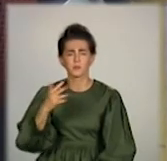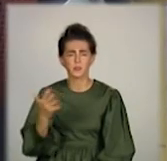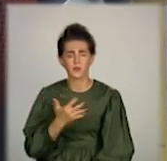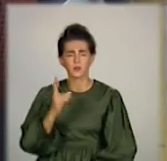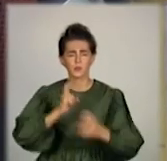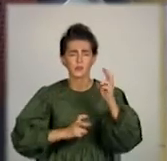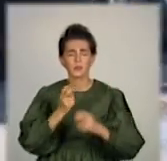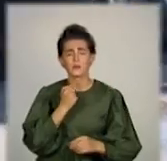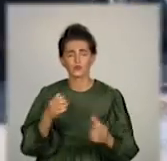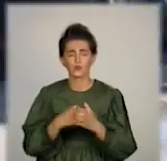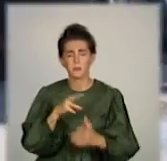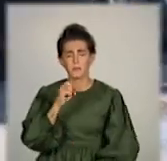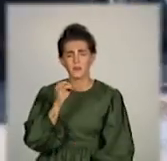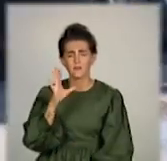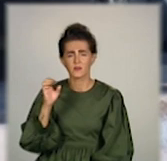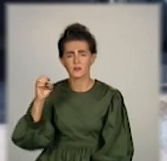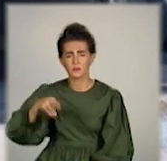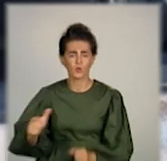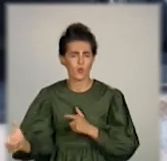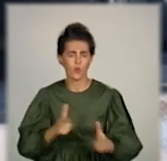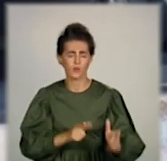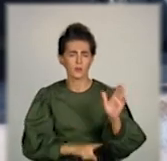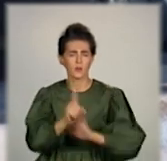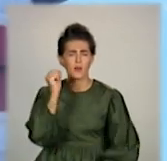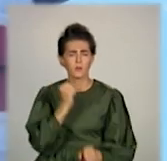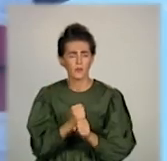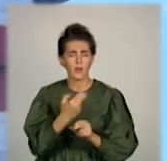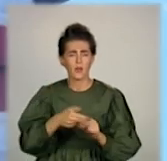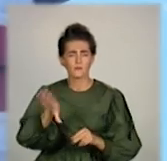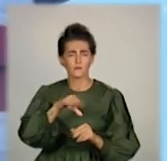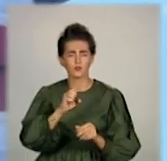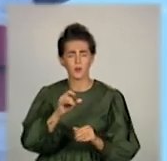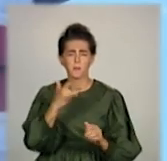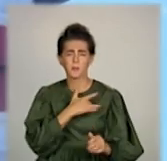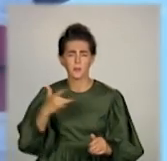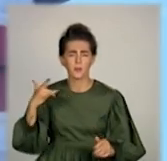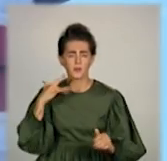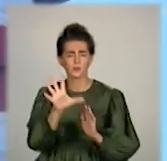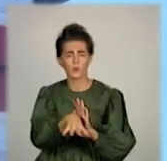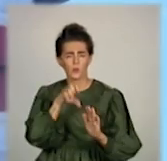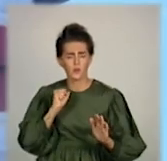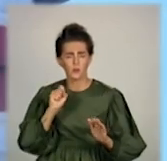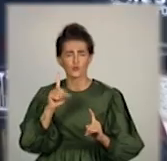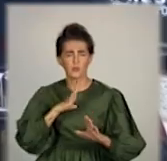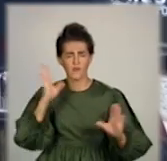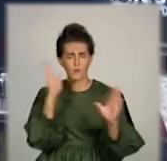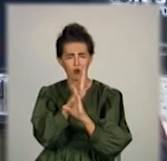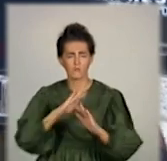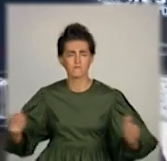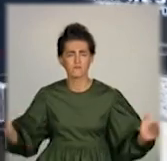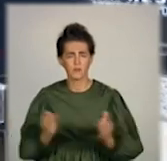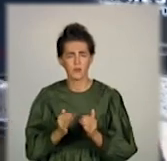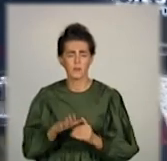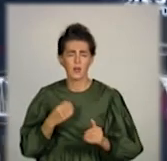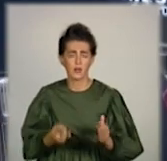Ілліча групи «Метанвест» готова до роботи. Агрегат всмоктує пил, аби зменшити його концентрацію у повітрі. Підключено